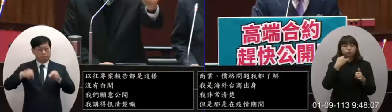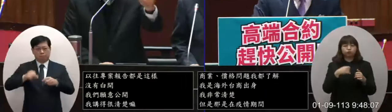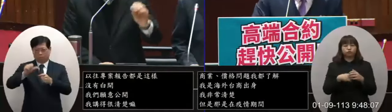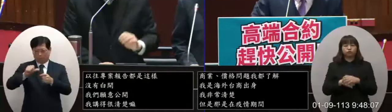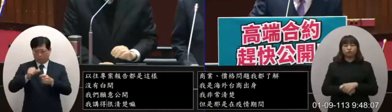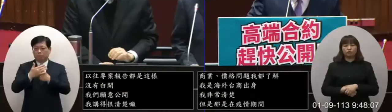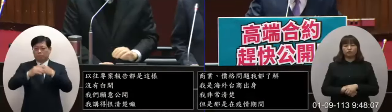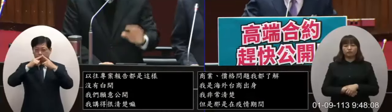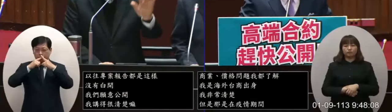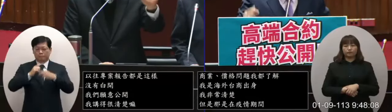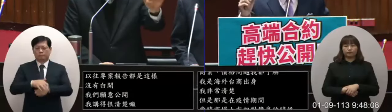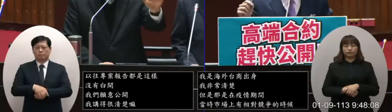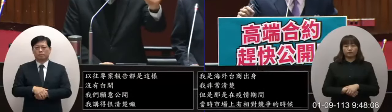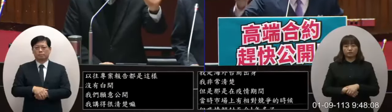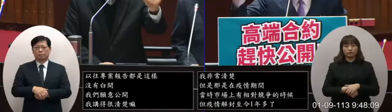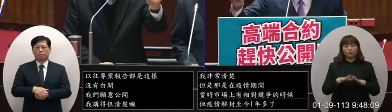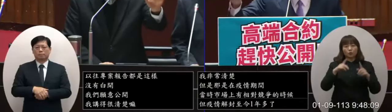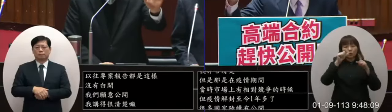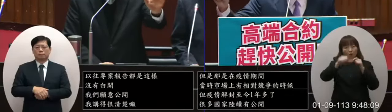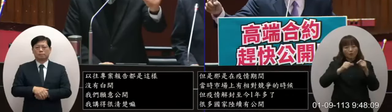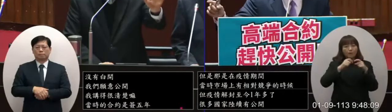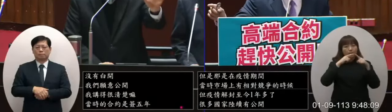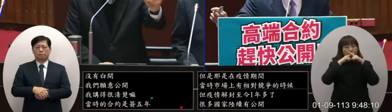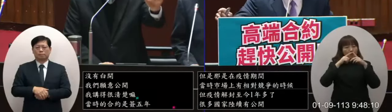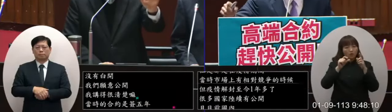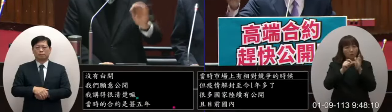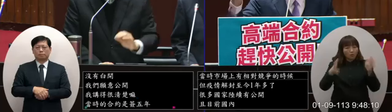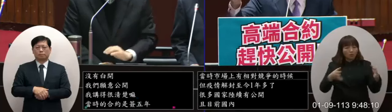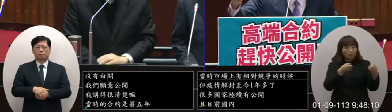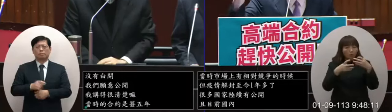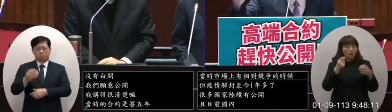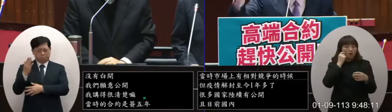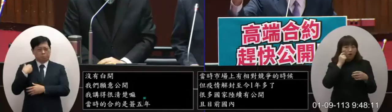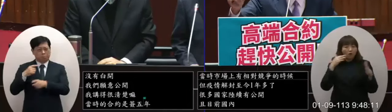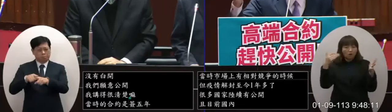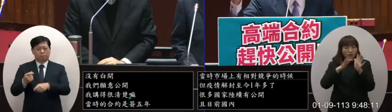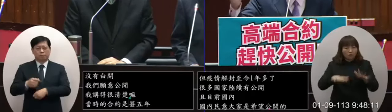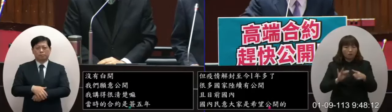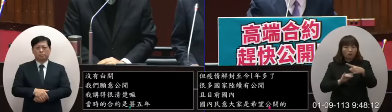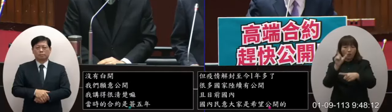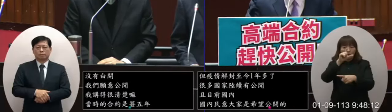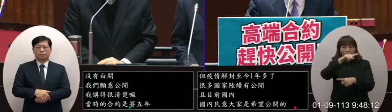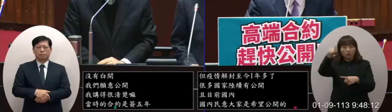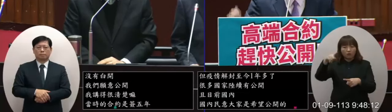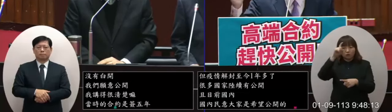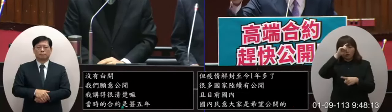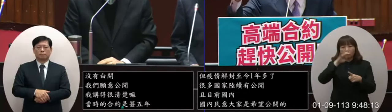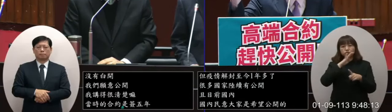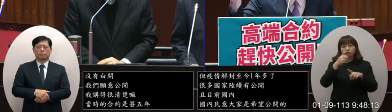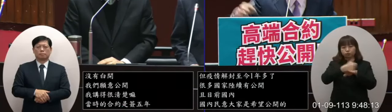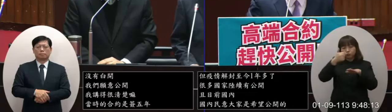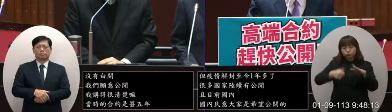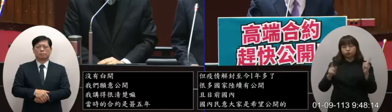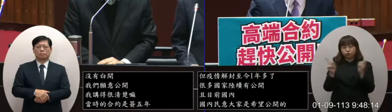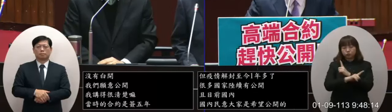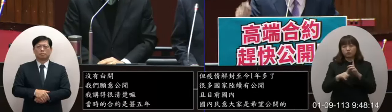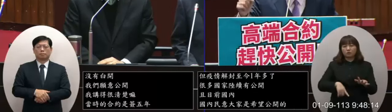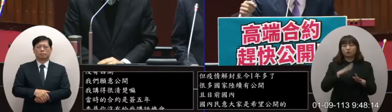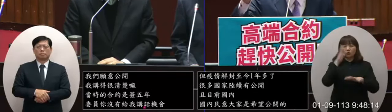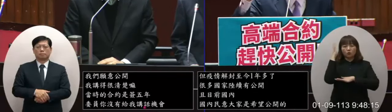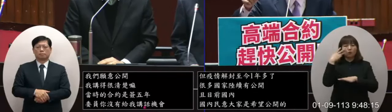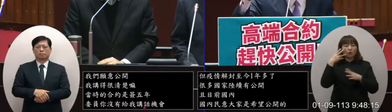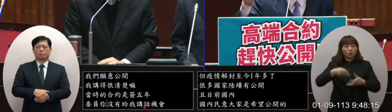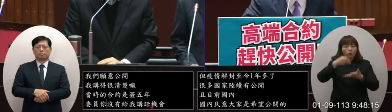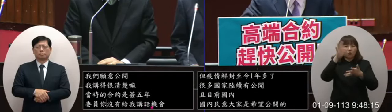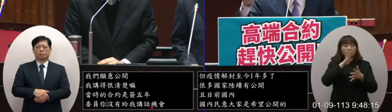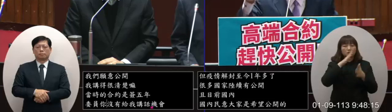約是五年保密所以政府要維持政府的為什麼現在有六成的民意希望政黨輪替我今天不想在這邊講政治